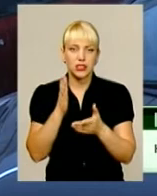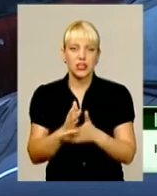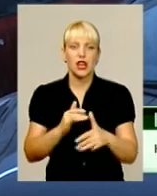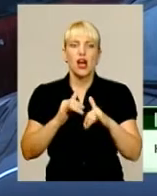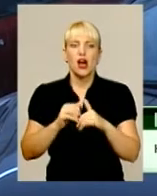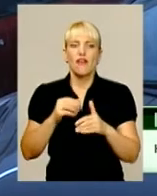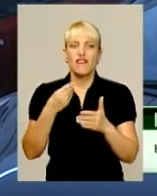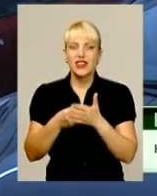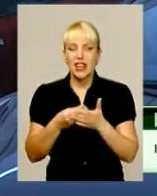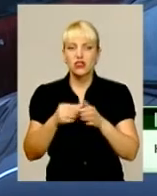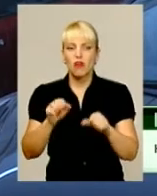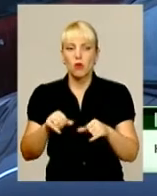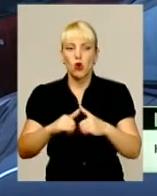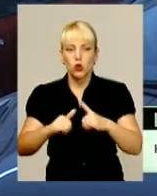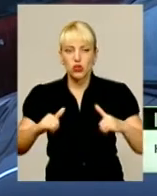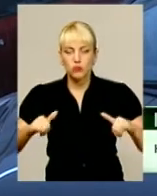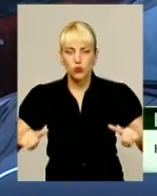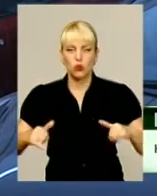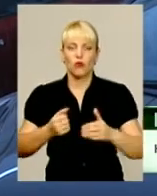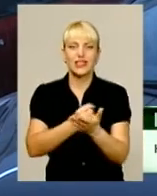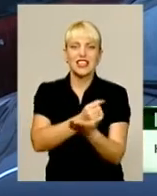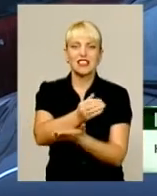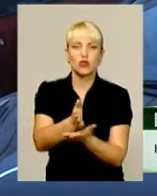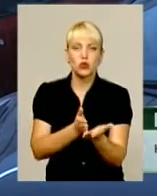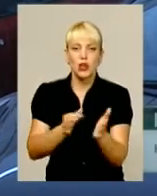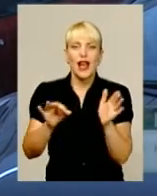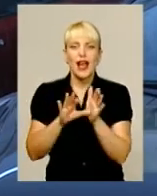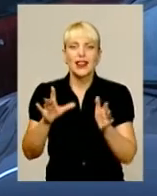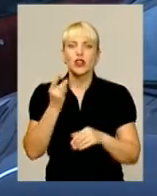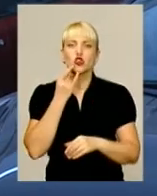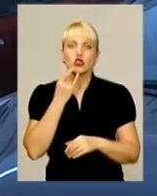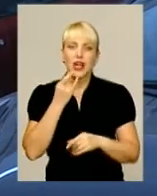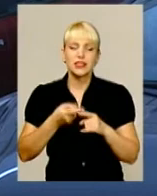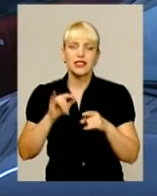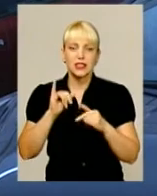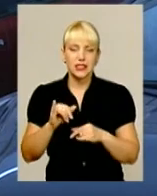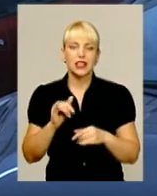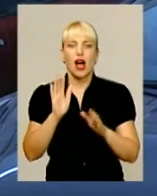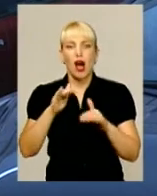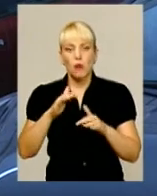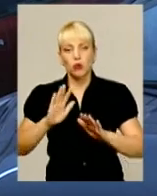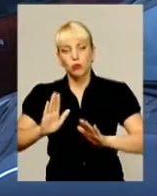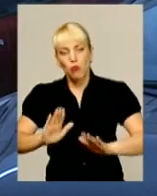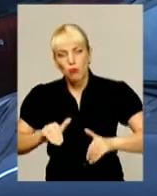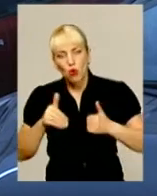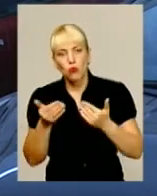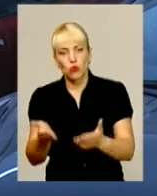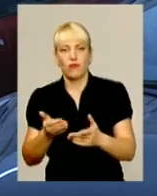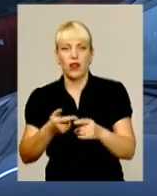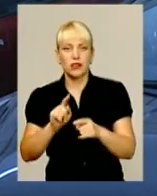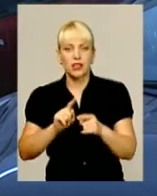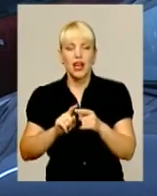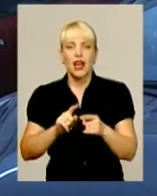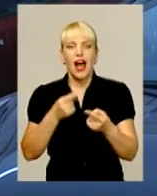інфраструктуру зарядних станцій. А потім під цю інфраструктуру ми вже можемо пропонувати клієнтам альтернативний